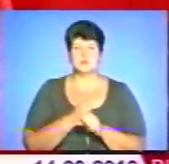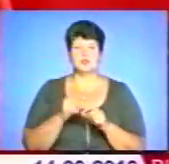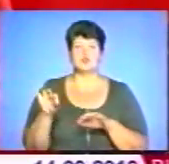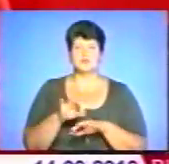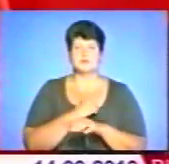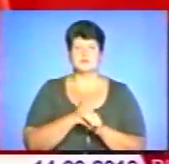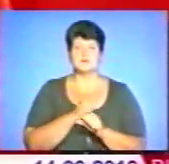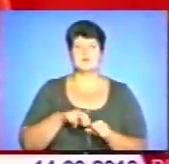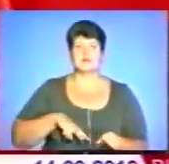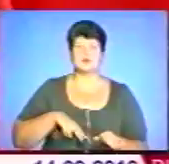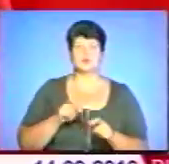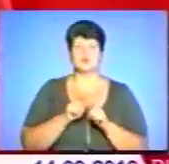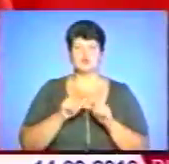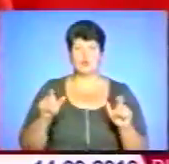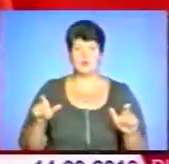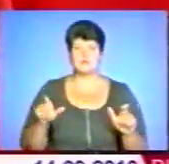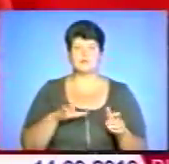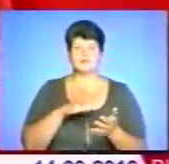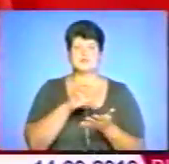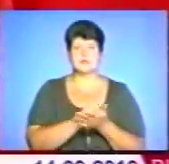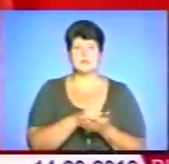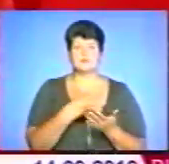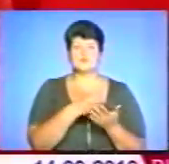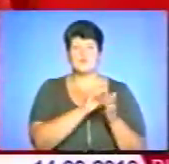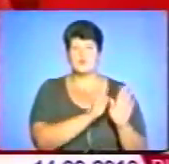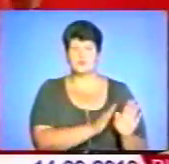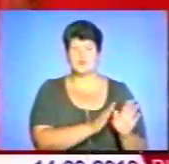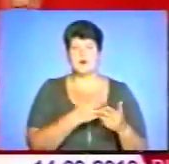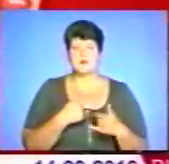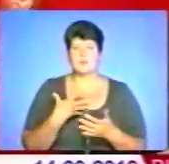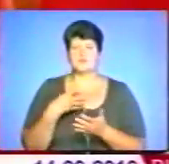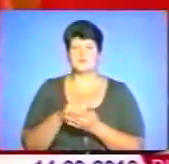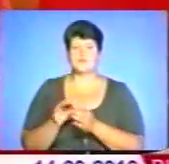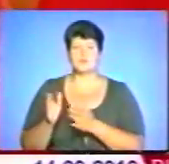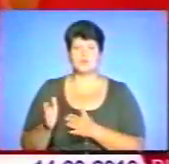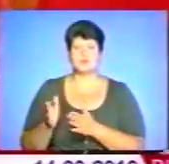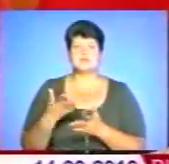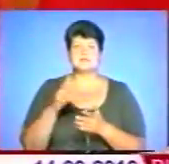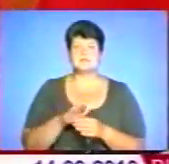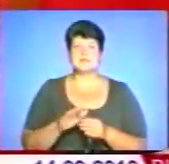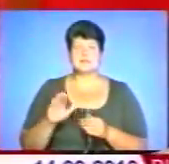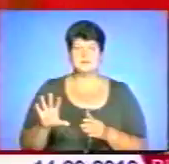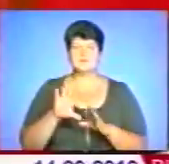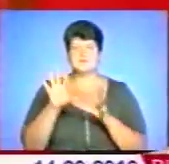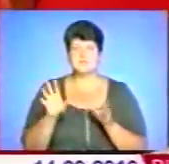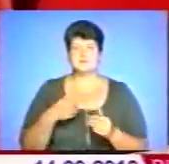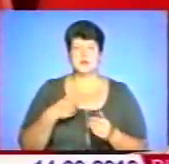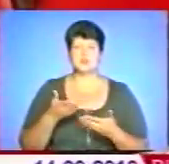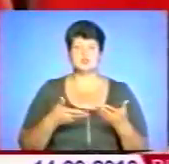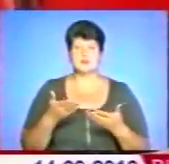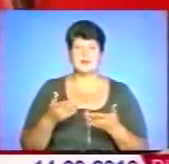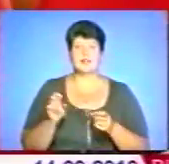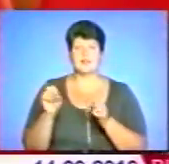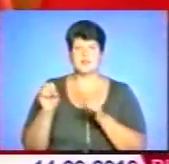директором школи, мій зайнятий був по-своєму. А я по-своєму з тими дітками, з тими всіх, я йшла, ну